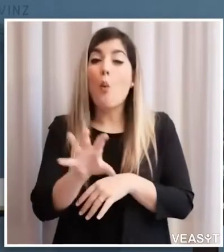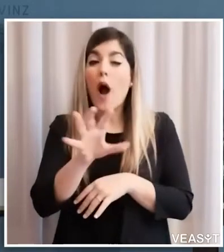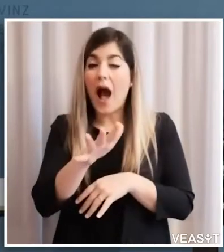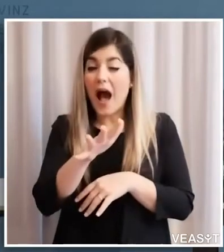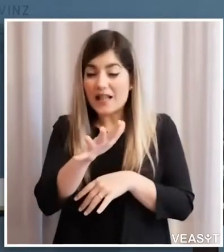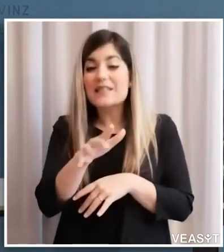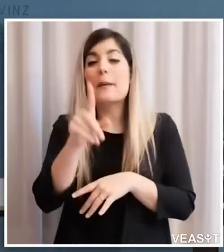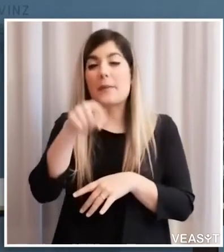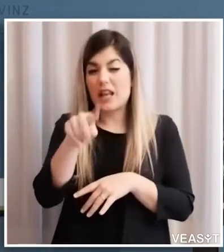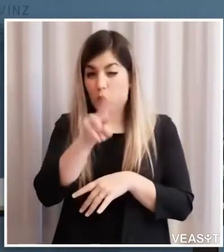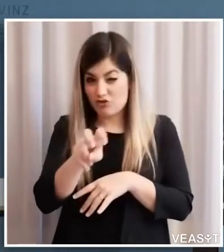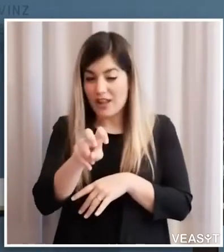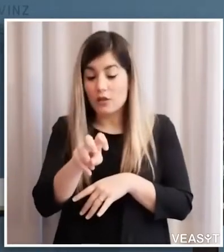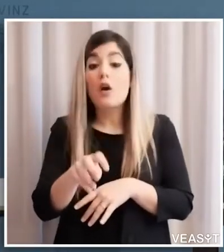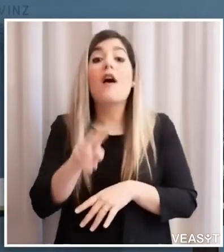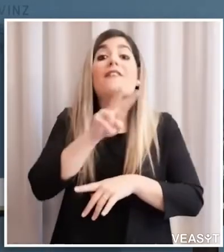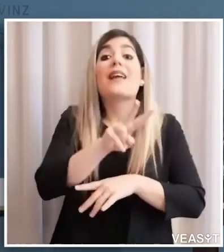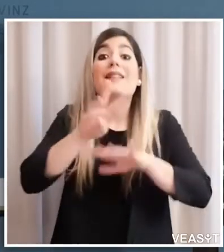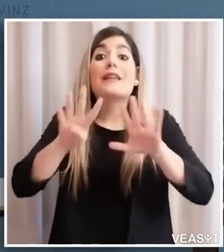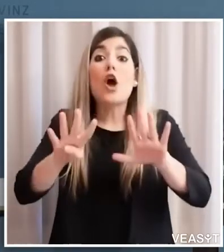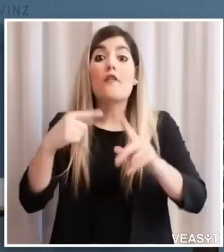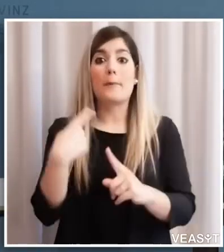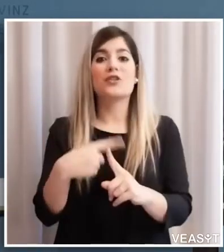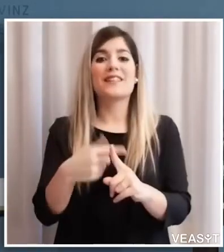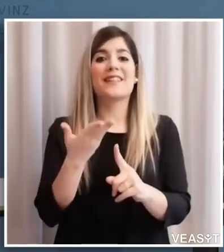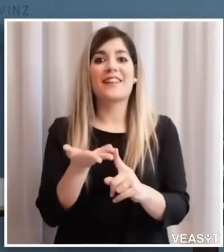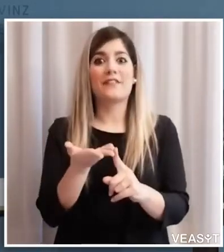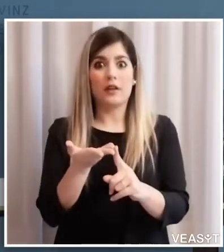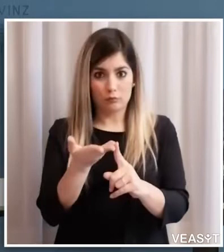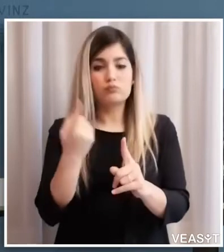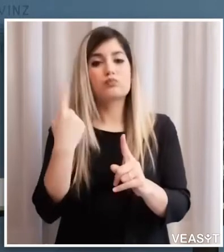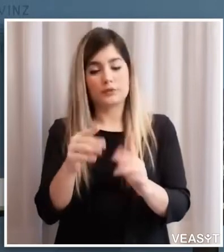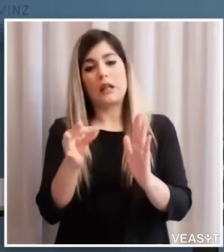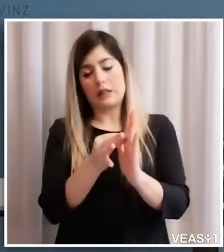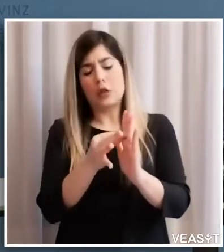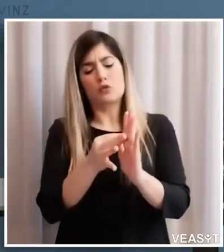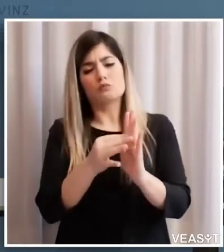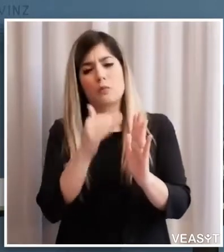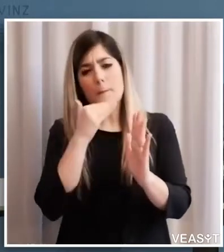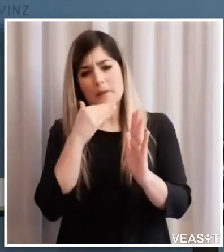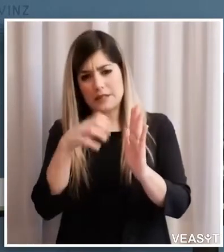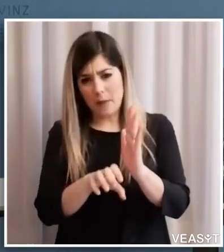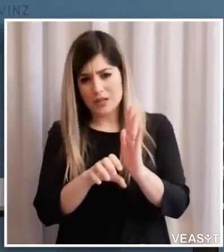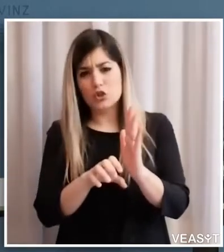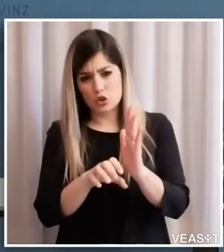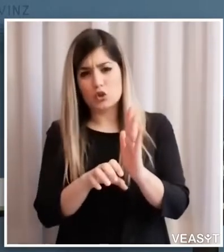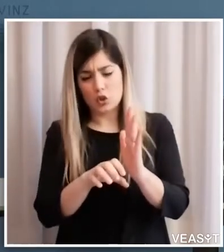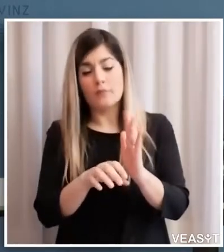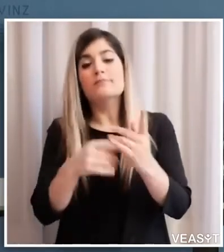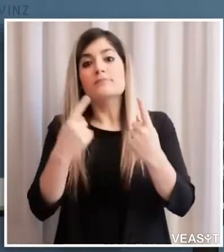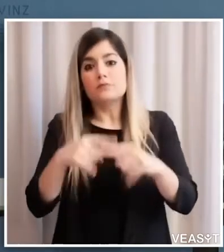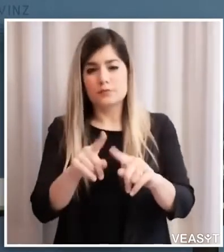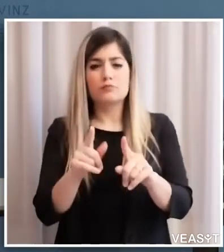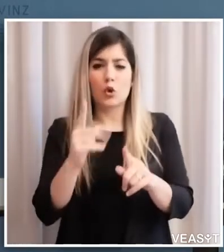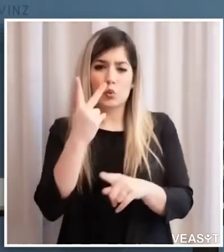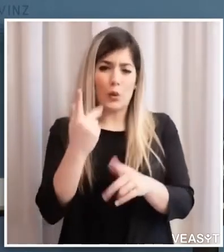.200, solo 29 sono risultati positivi, è un dato relativamente basso. È in linea con il trend delle ultime